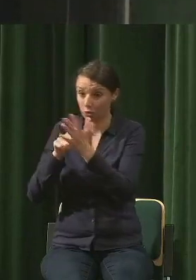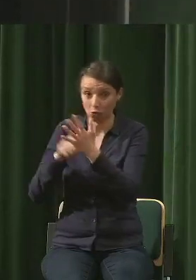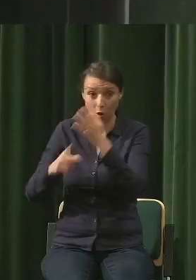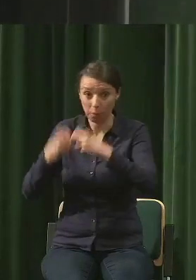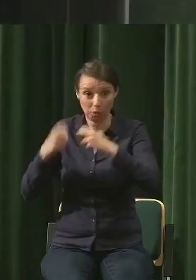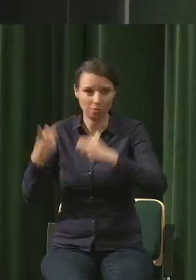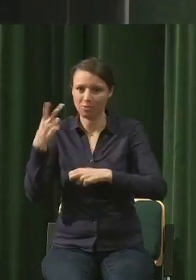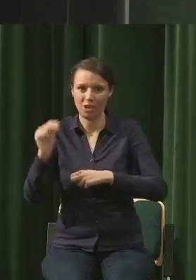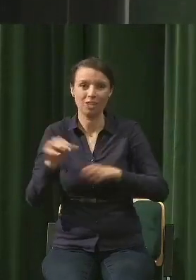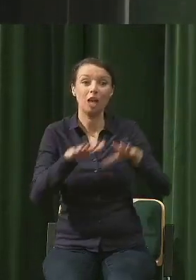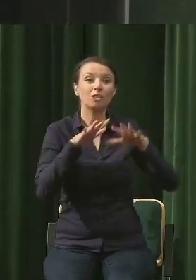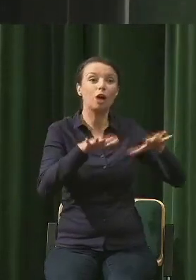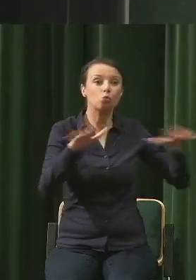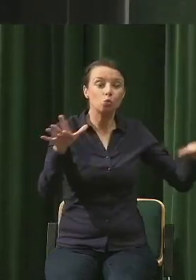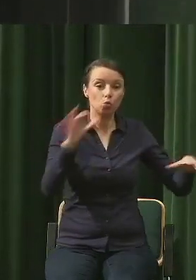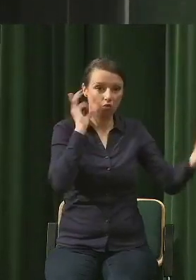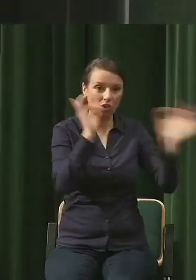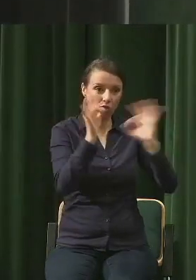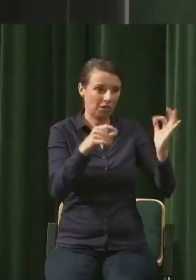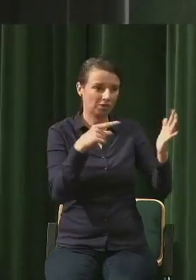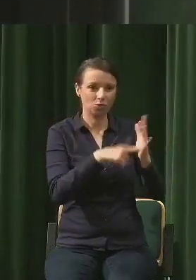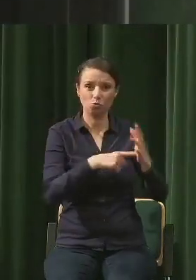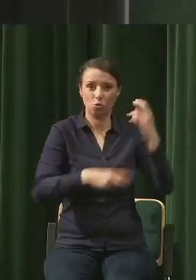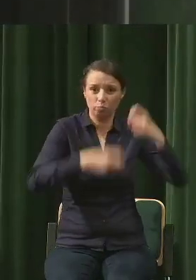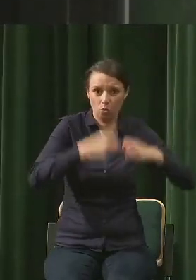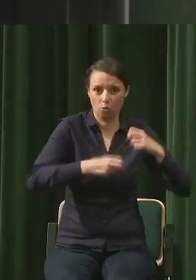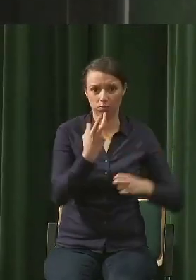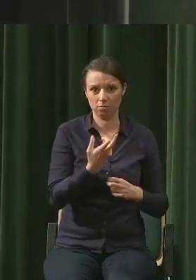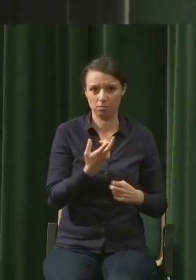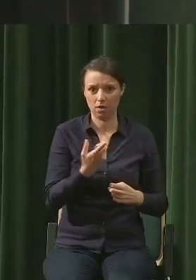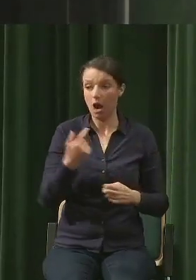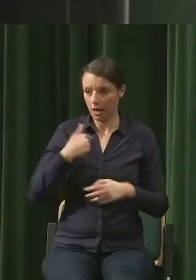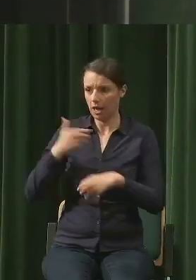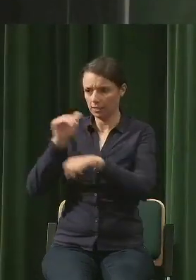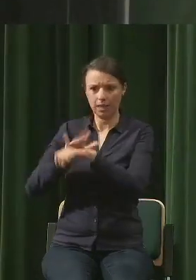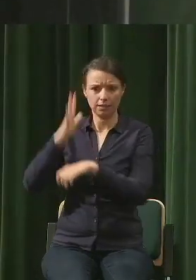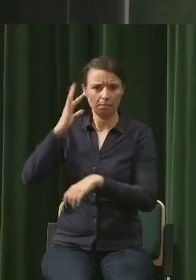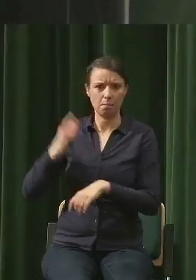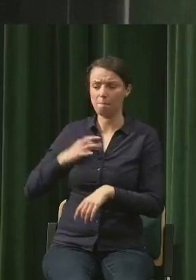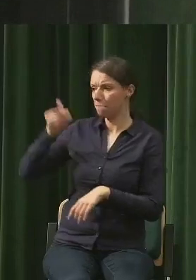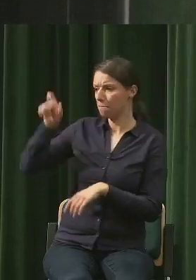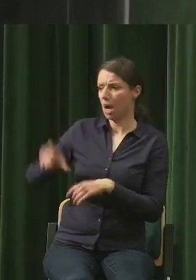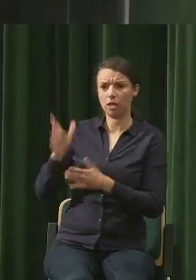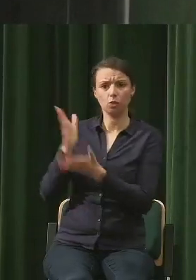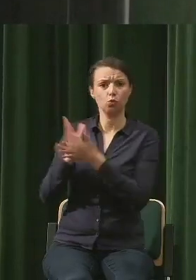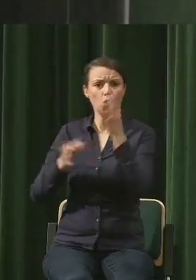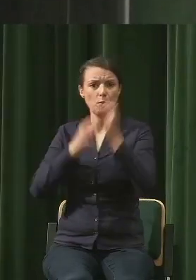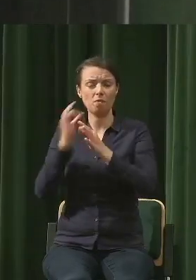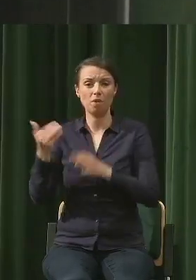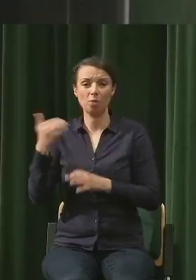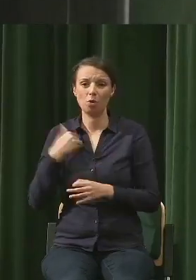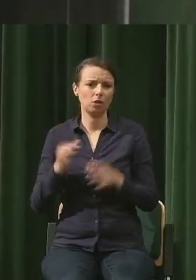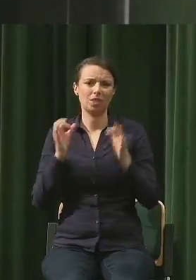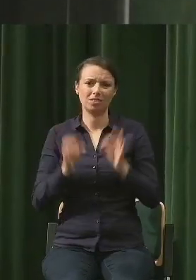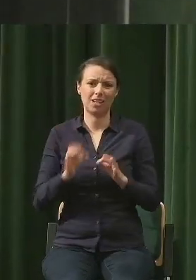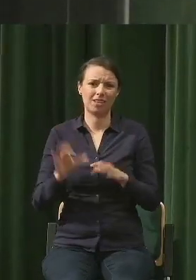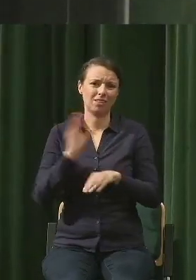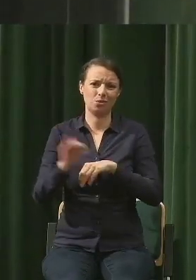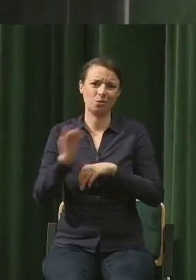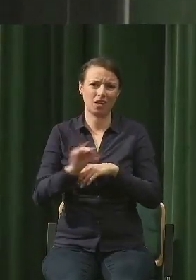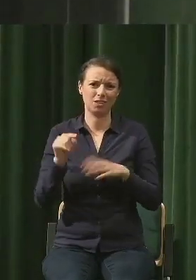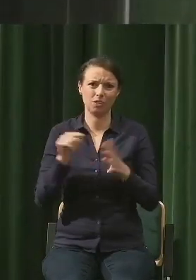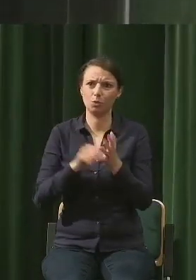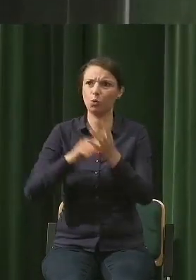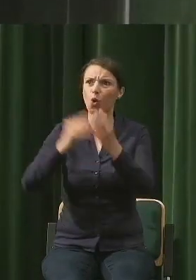absolutnie zgadzam z tym, że nasza edukacja, to co pani mówiła, znaczy uważam, nasza edukacja nie uczy, jest cały czas,